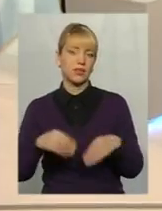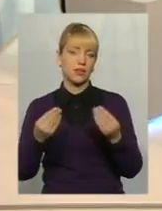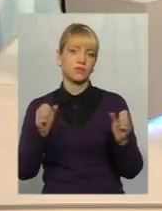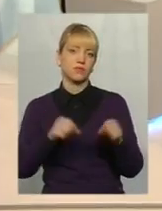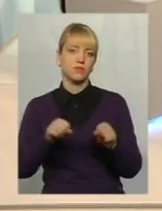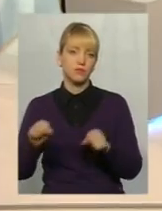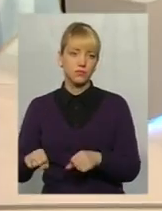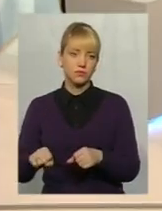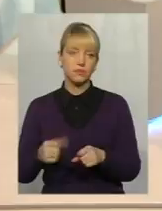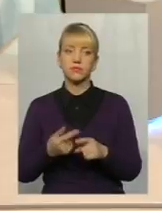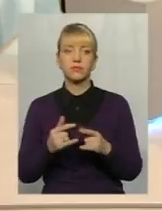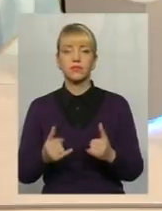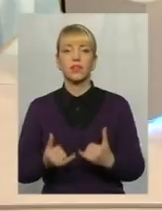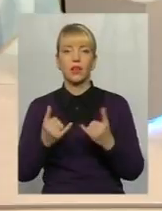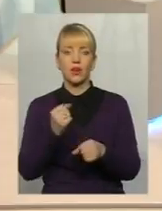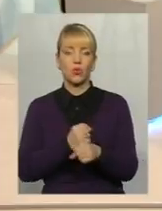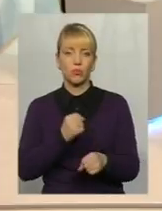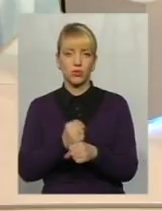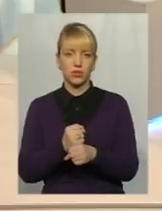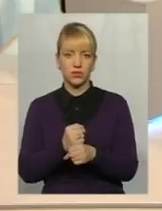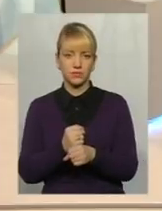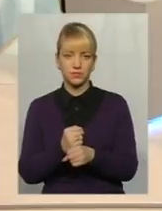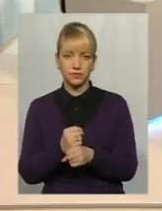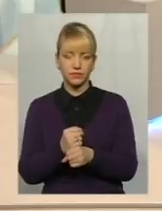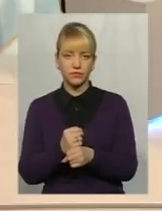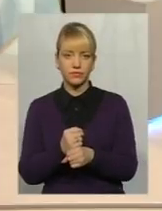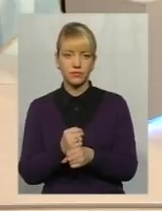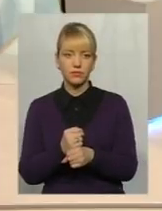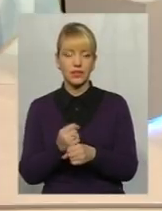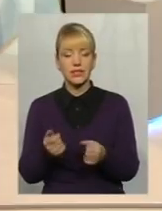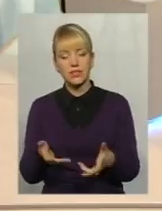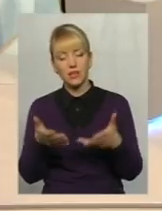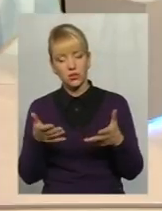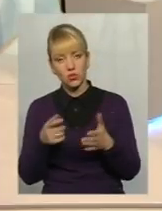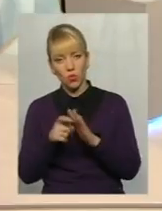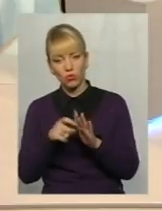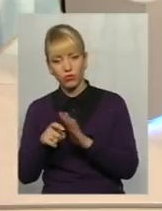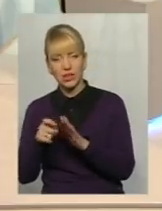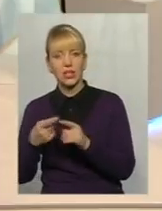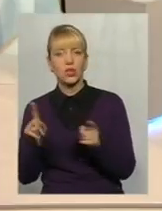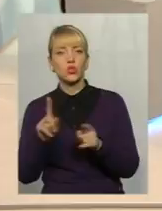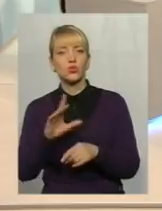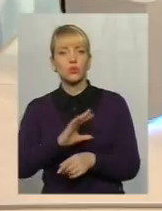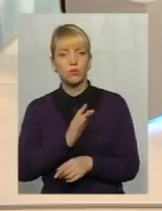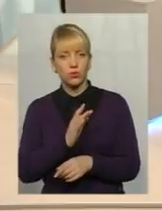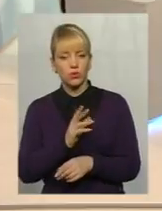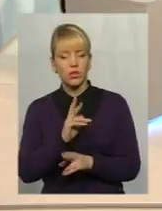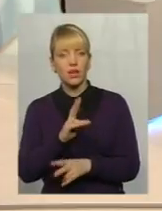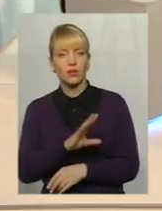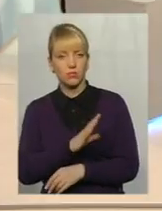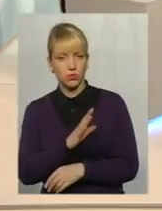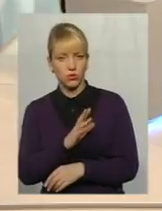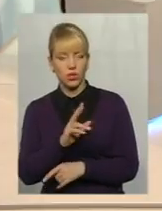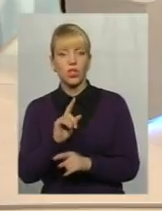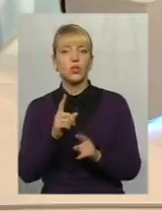саме для роботи, саме для того, щоб з'ясовувати, що було, як було і найголовніше, чому.